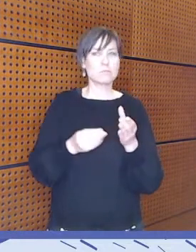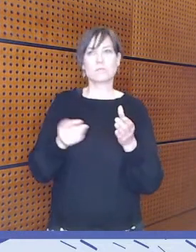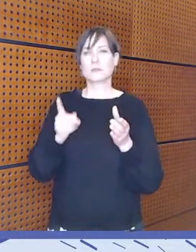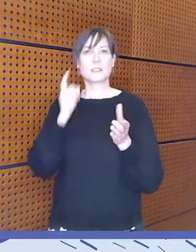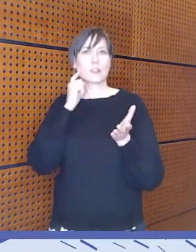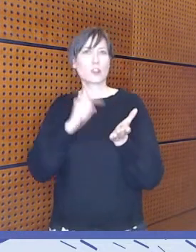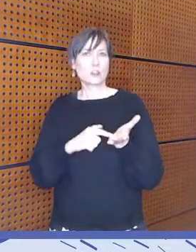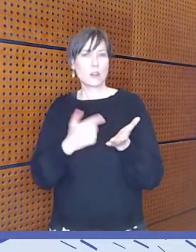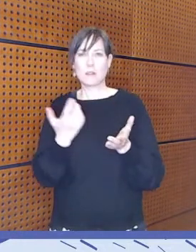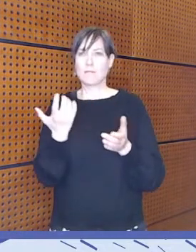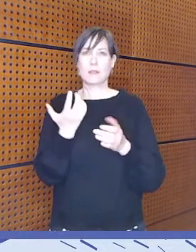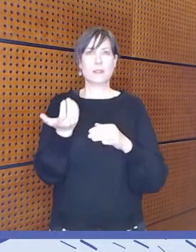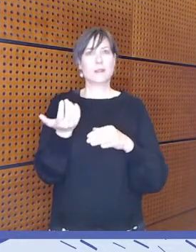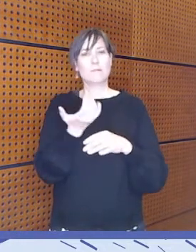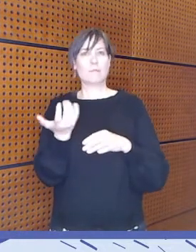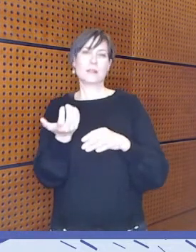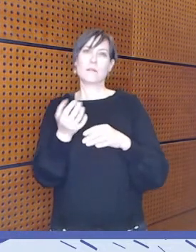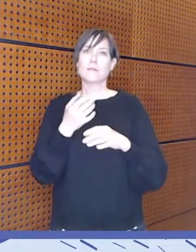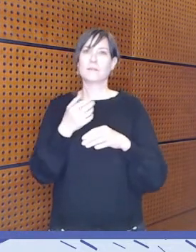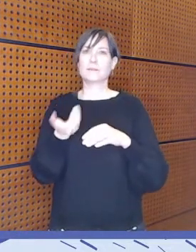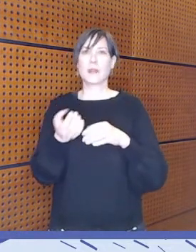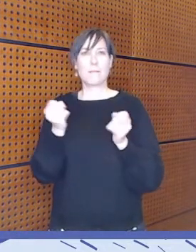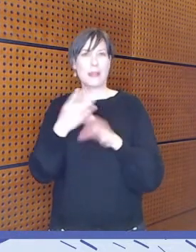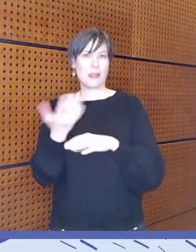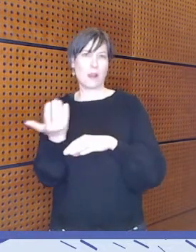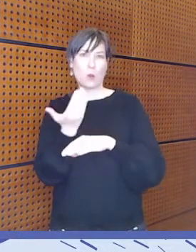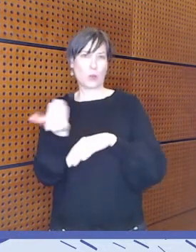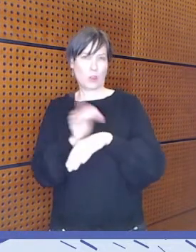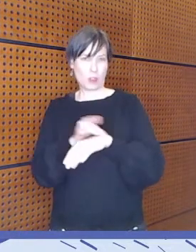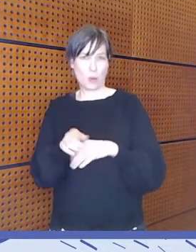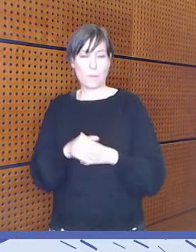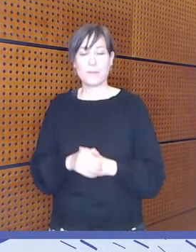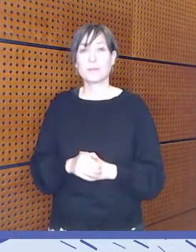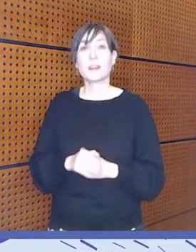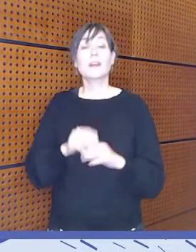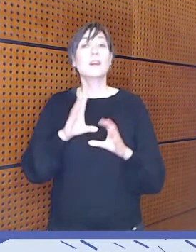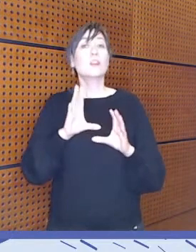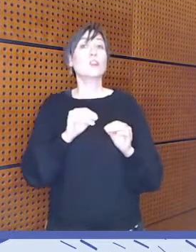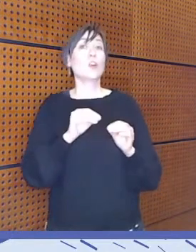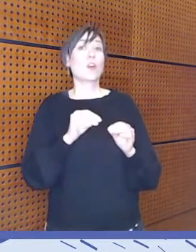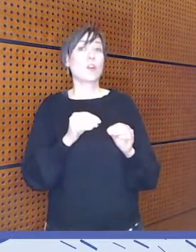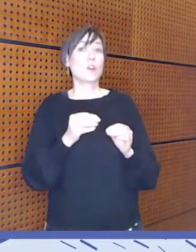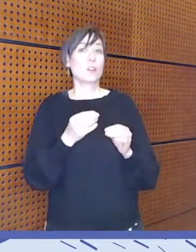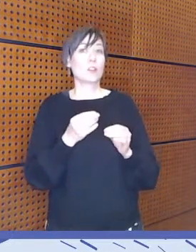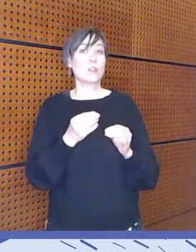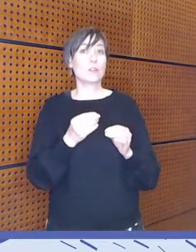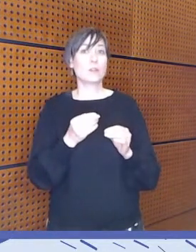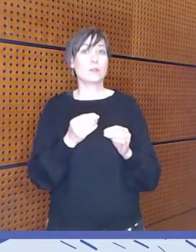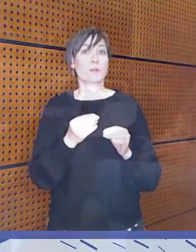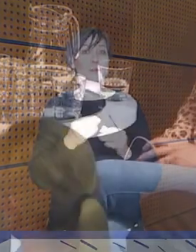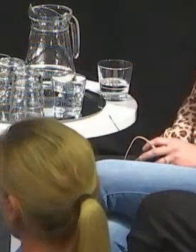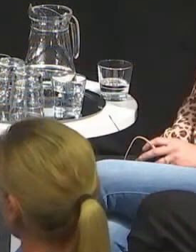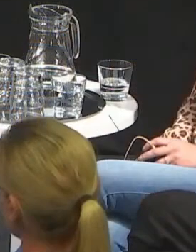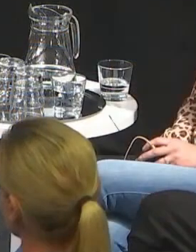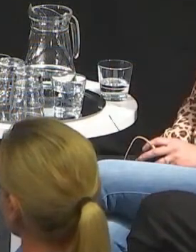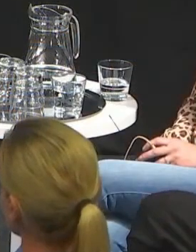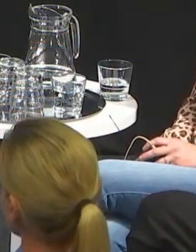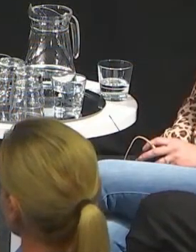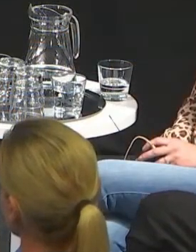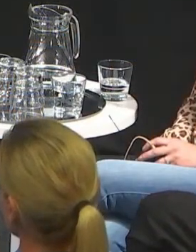No todellakin inklusiivinen mediakasvatus on tosiaan laaja kattokäsite.